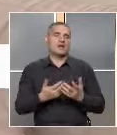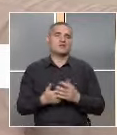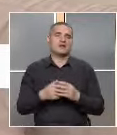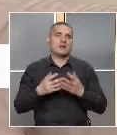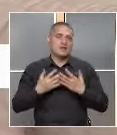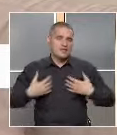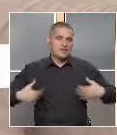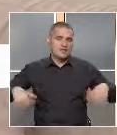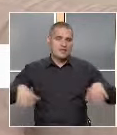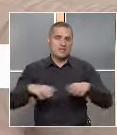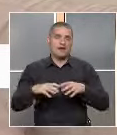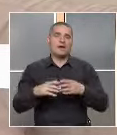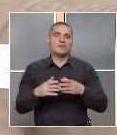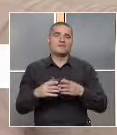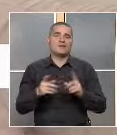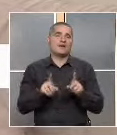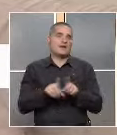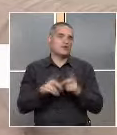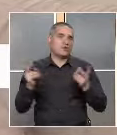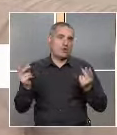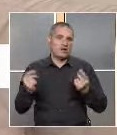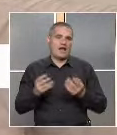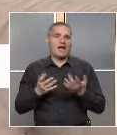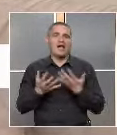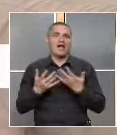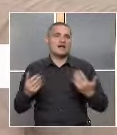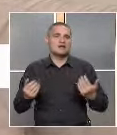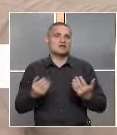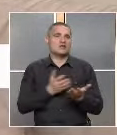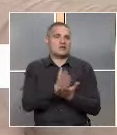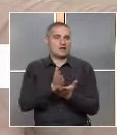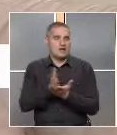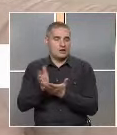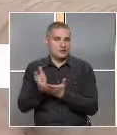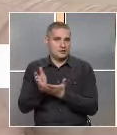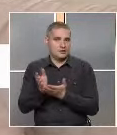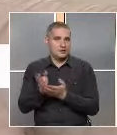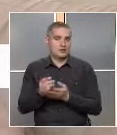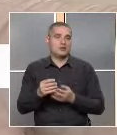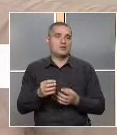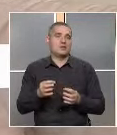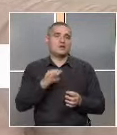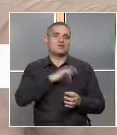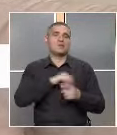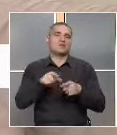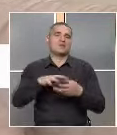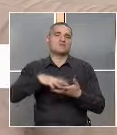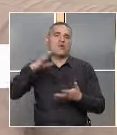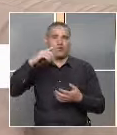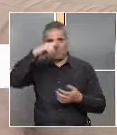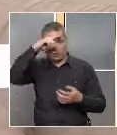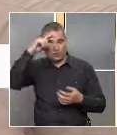ние във вид, чрез игра, чрез различни методики, се постига това с много труд.